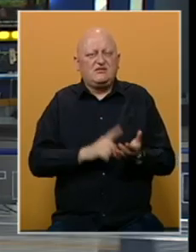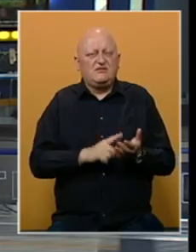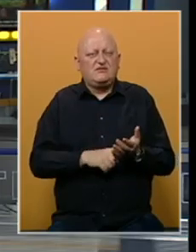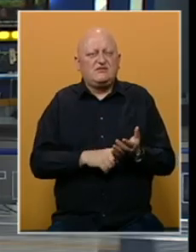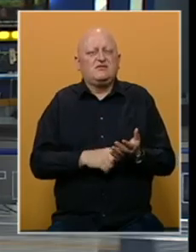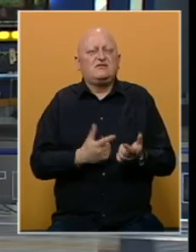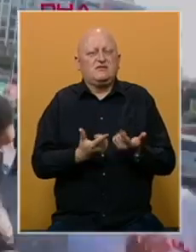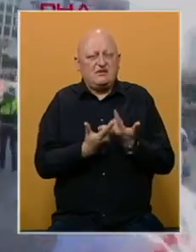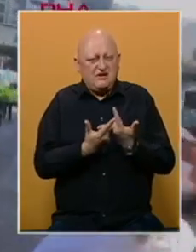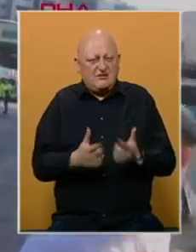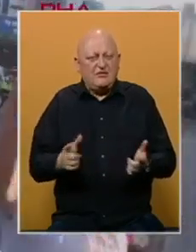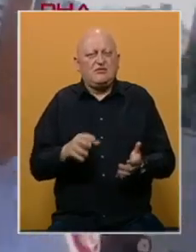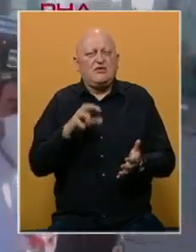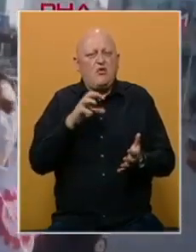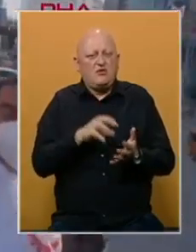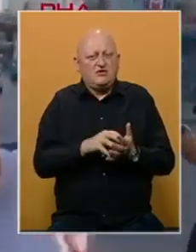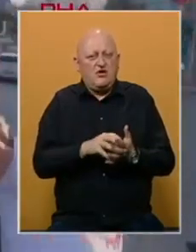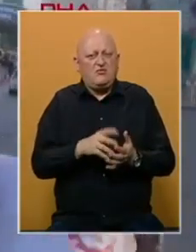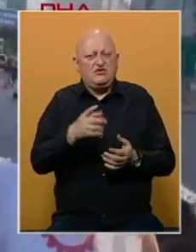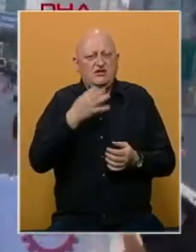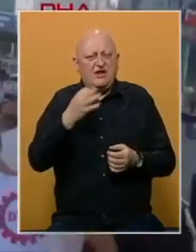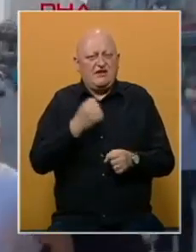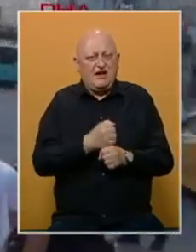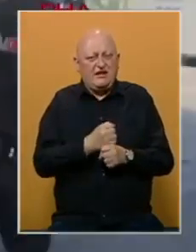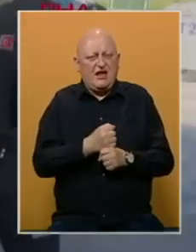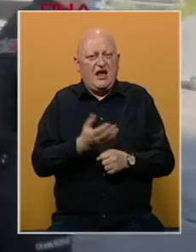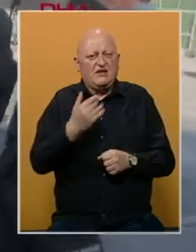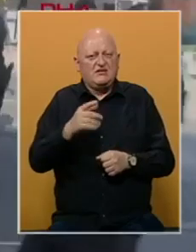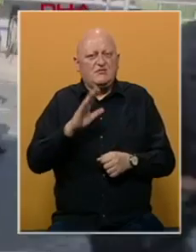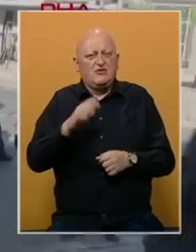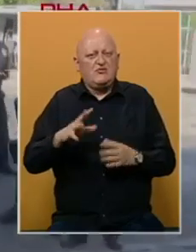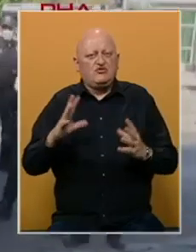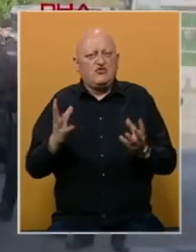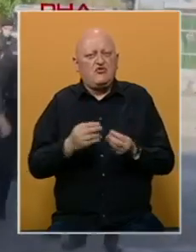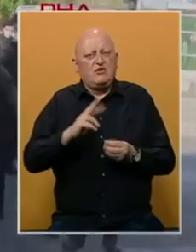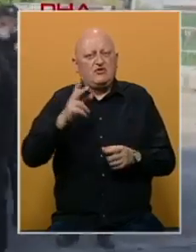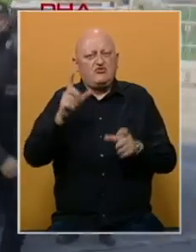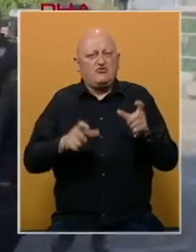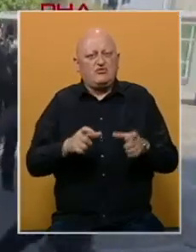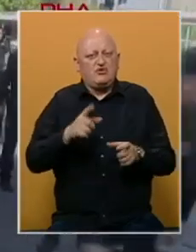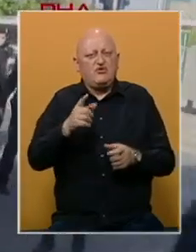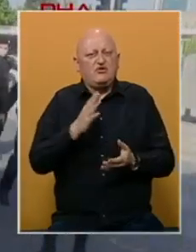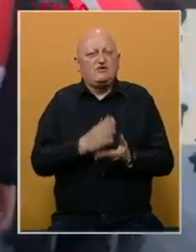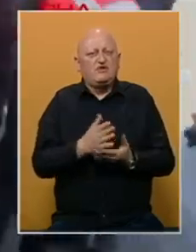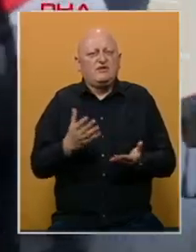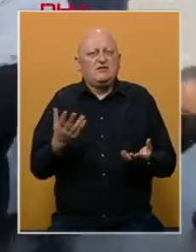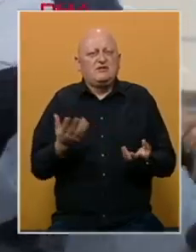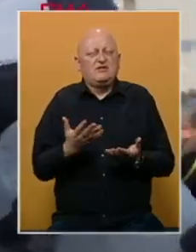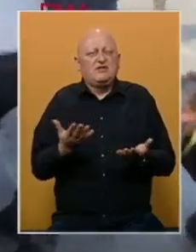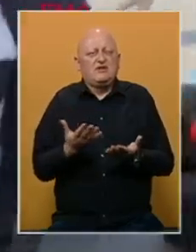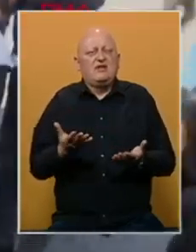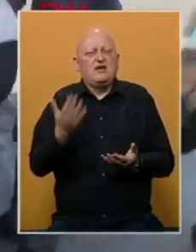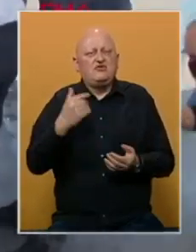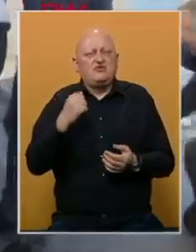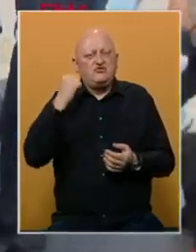Nadležni tvrde da su sindikalistima dopustili da obilježe dan rada, a da su se potom počale okupljati i druge osobe. To se